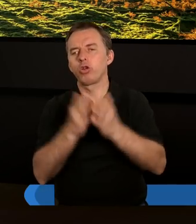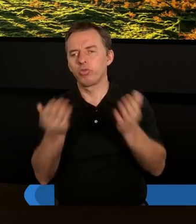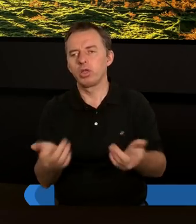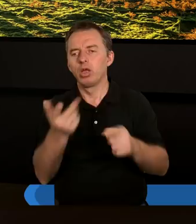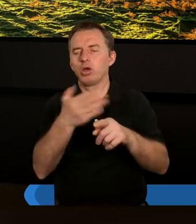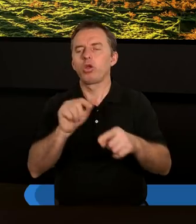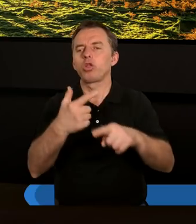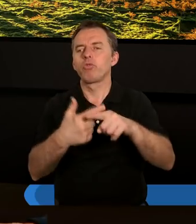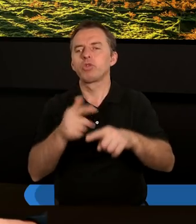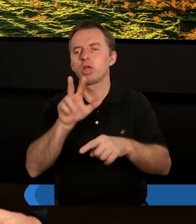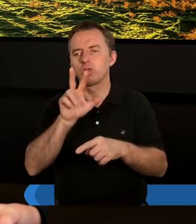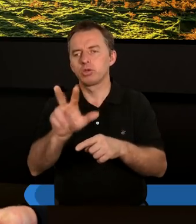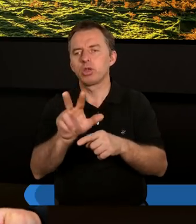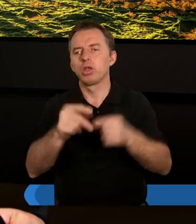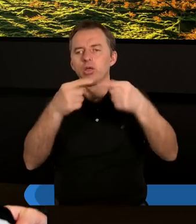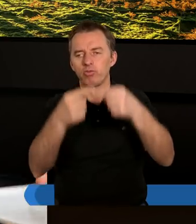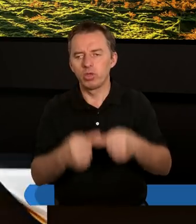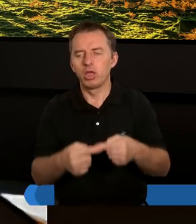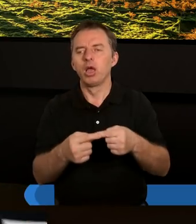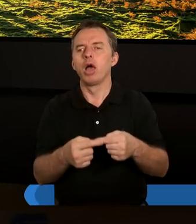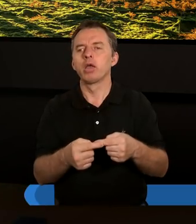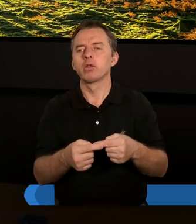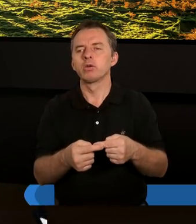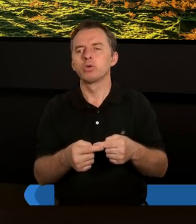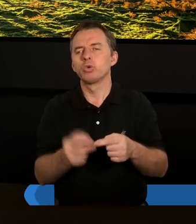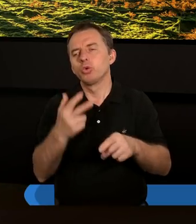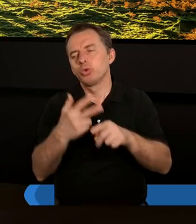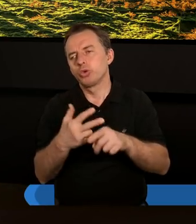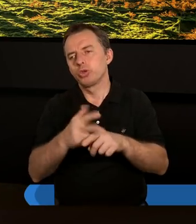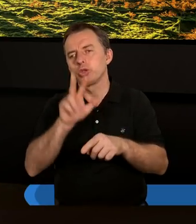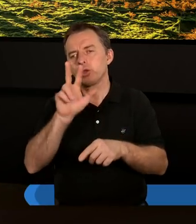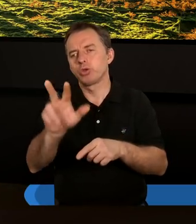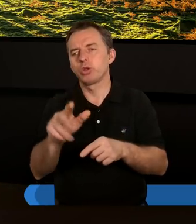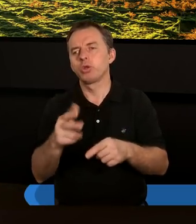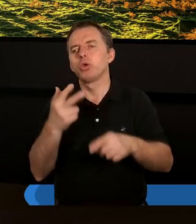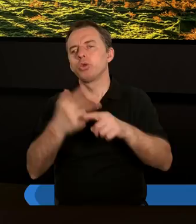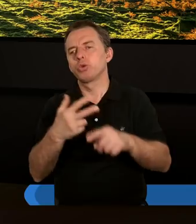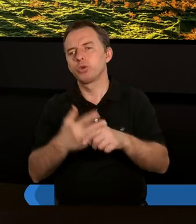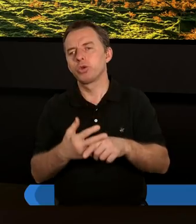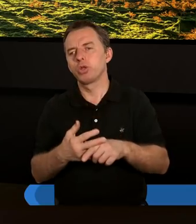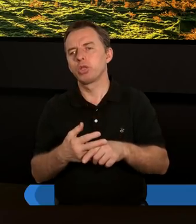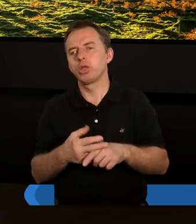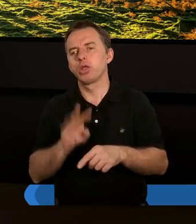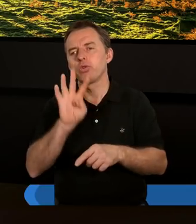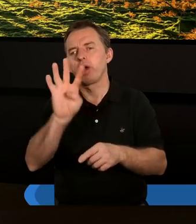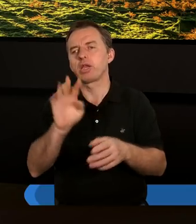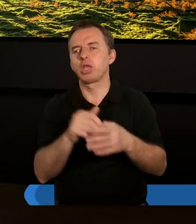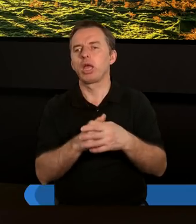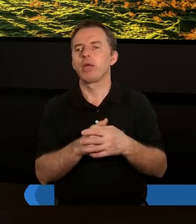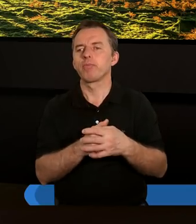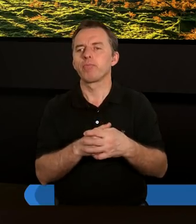rozdział 23 i przeczytamy z tego rozdziału werset 33 i 34.